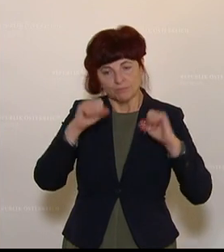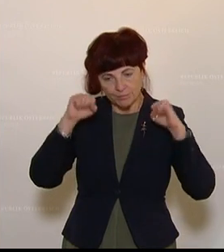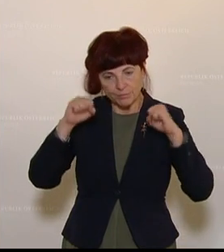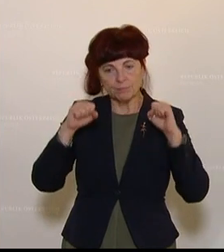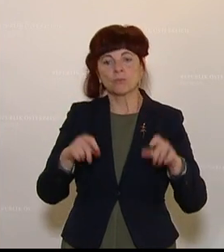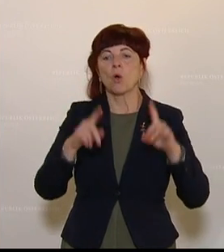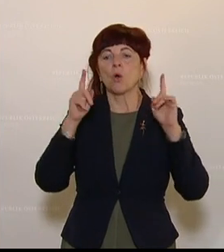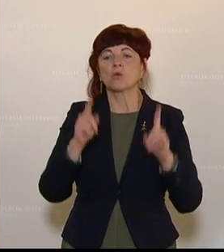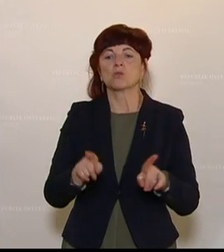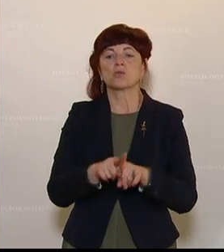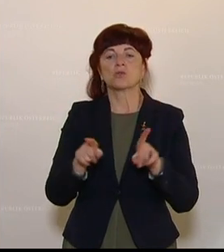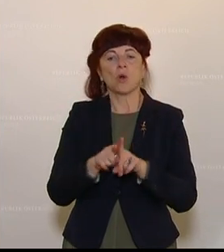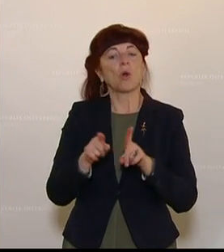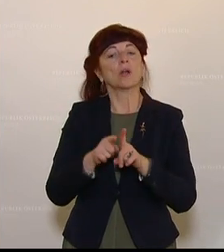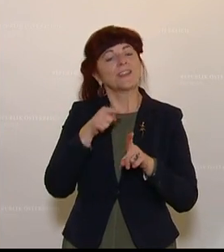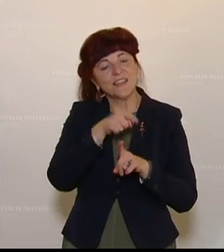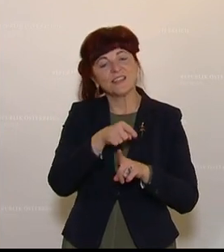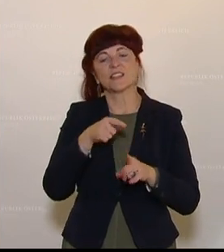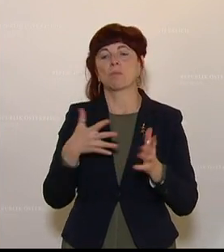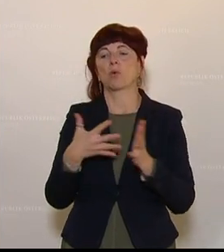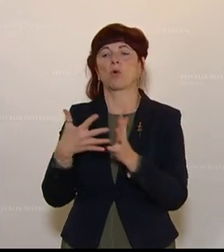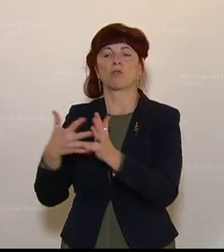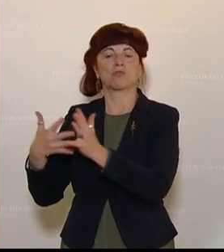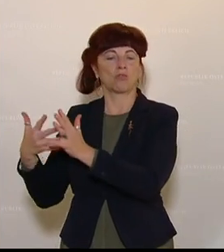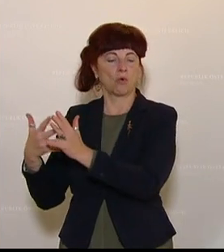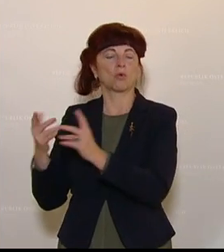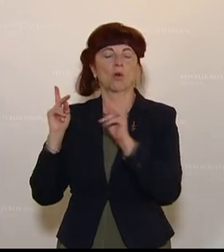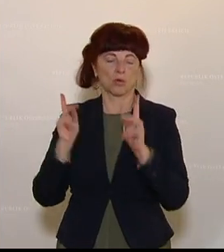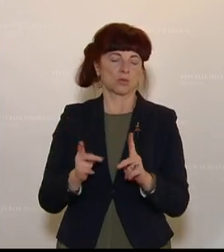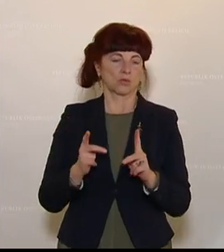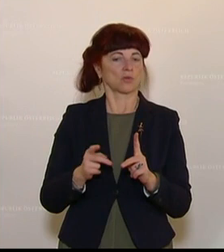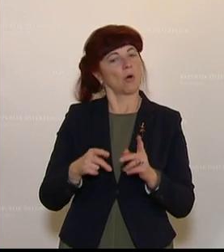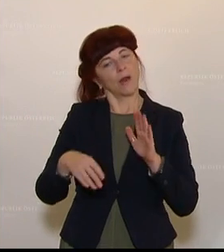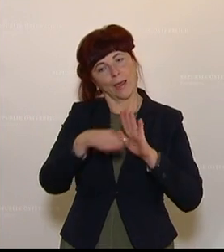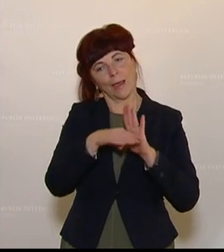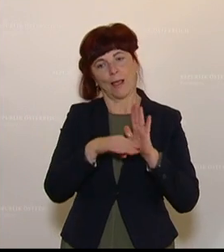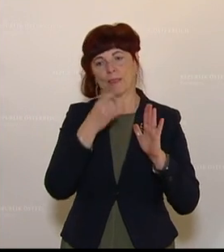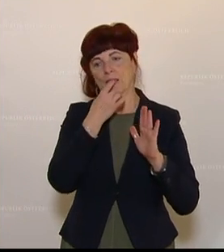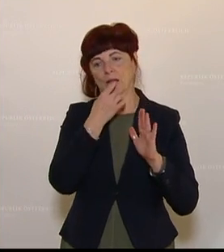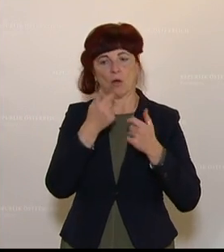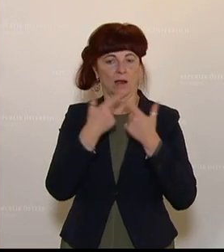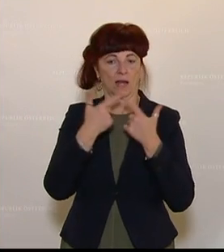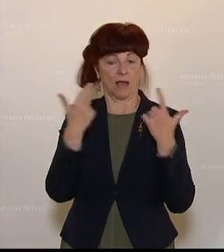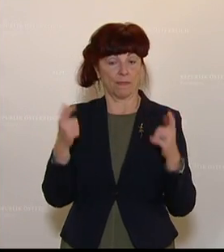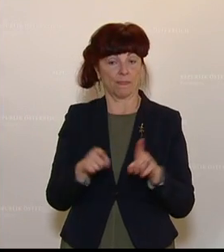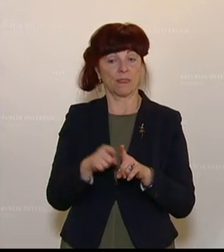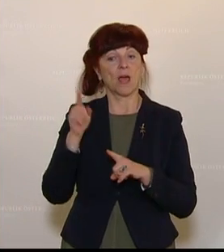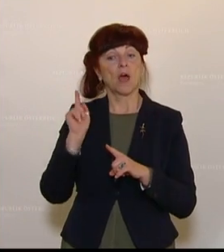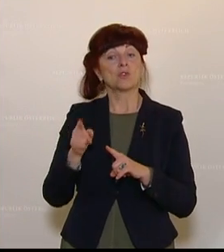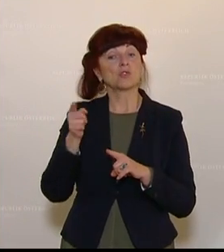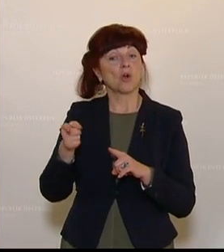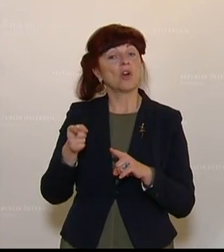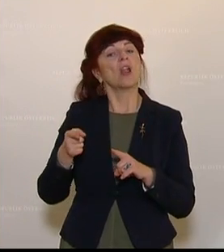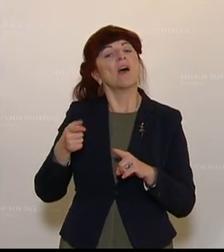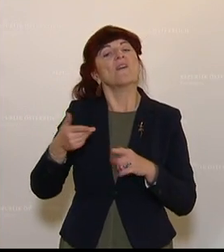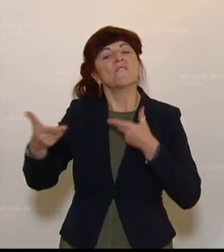an das 2017 bereits angepasste oder veränderte Gesetz der Wirtschaftsprüferinnen, der Wirtschaftsprüfer anzupassen.